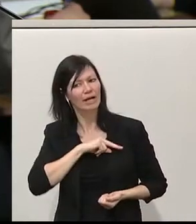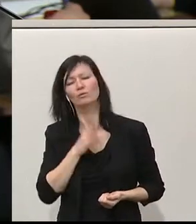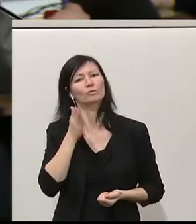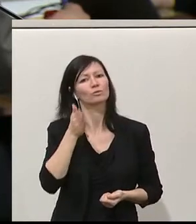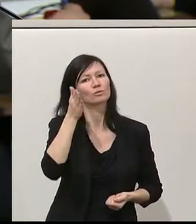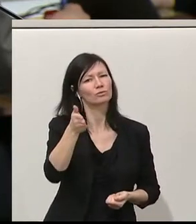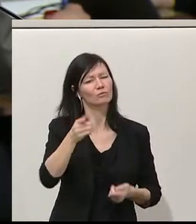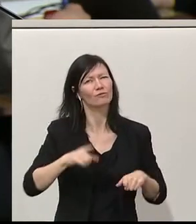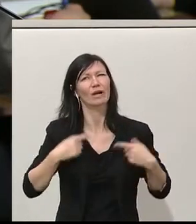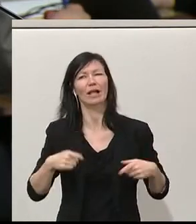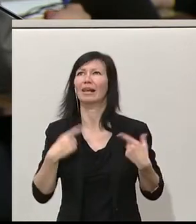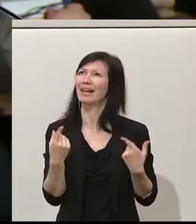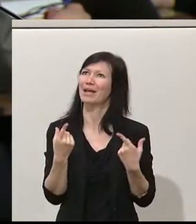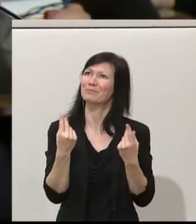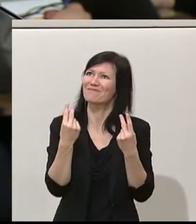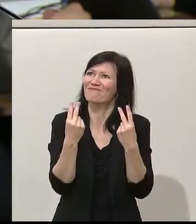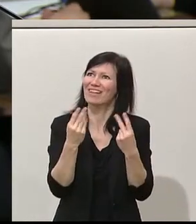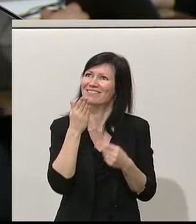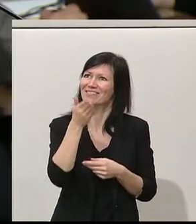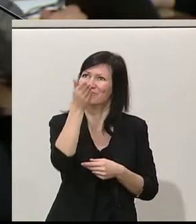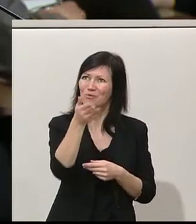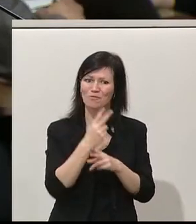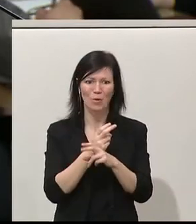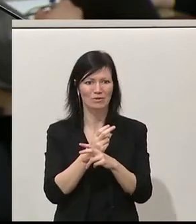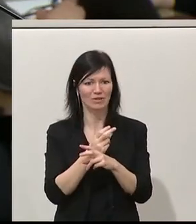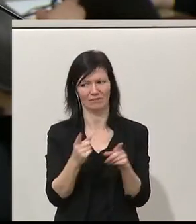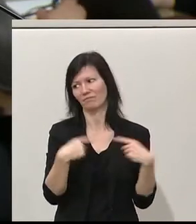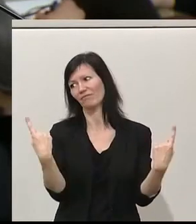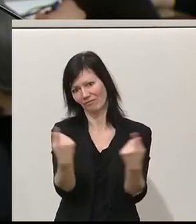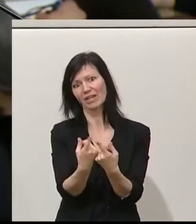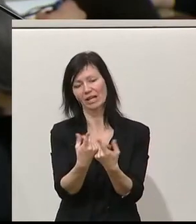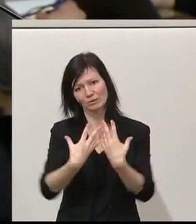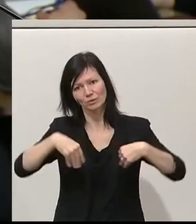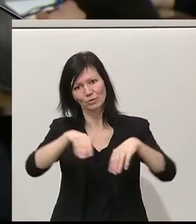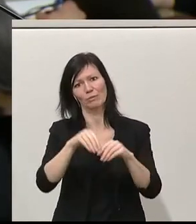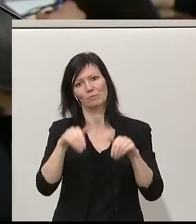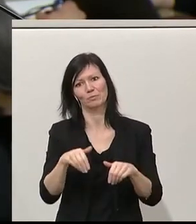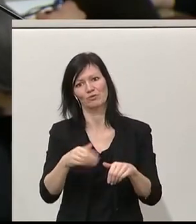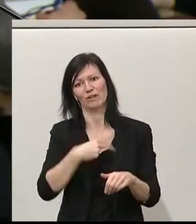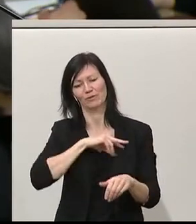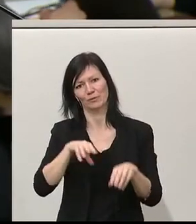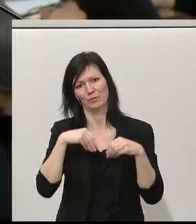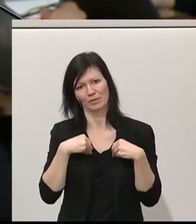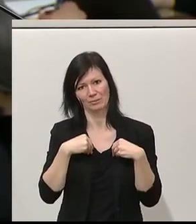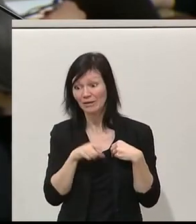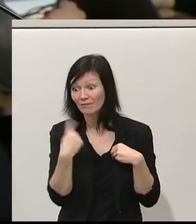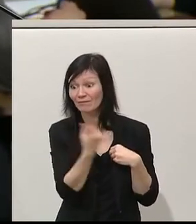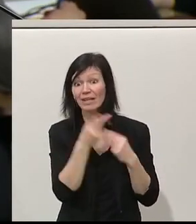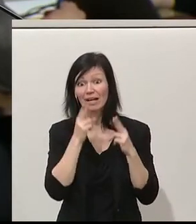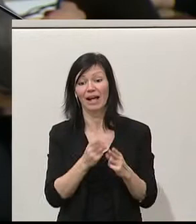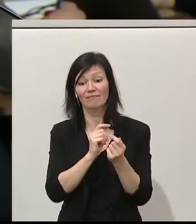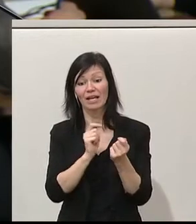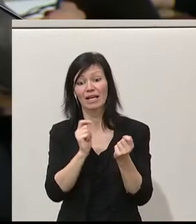eine lebenswerte Zukunft in Österreich, die tragen wir hier gemeinsam. Und es sind wir, die diese Transformation, die diesen